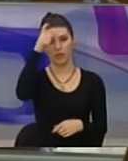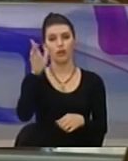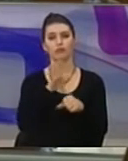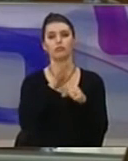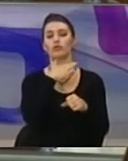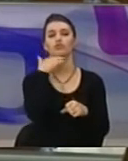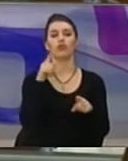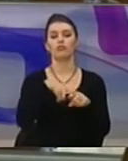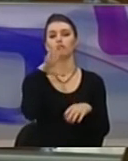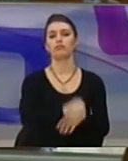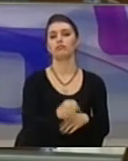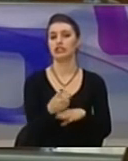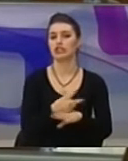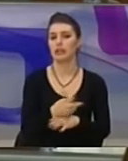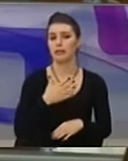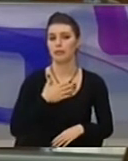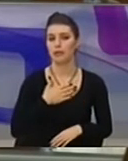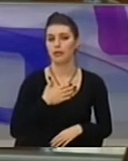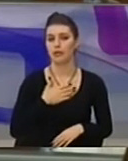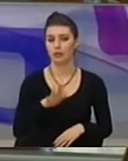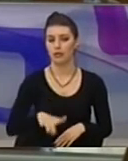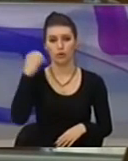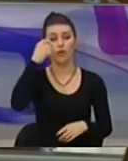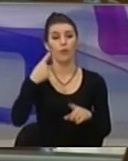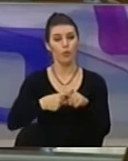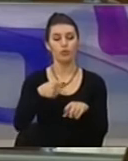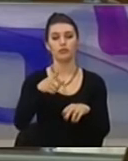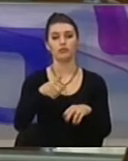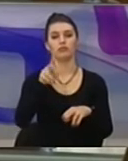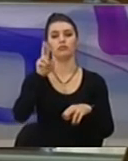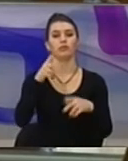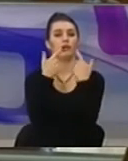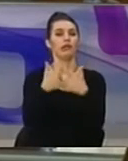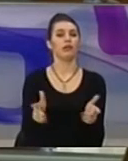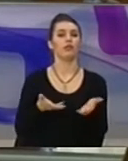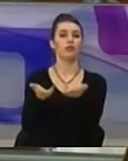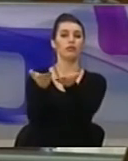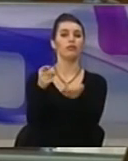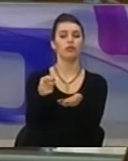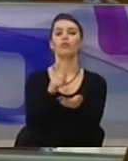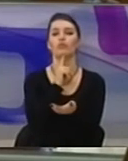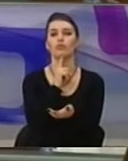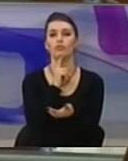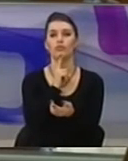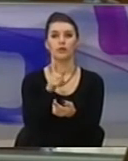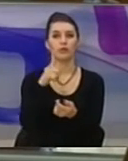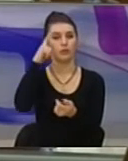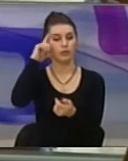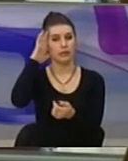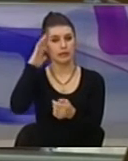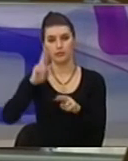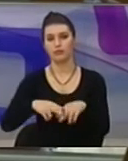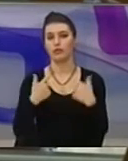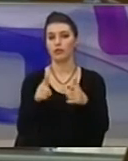autoritetin e vendit tonë dhe me këtë miratim ka marë dhe mbës kërëministrit vendit